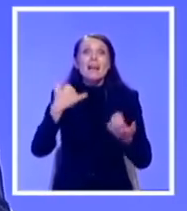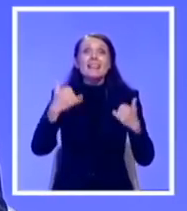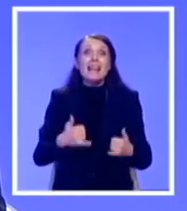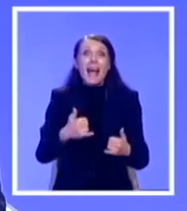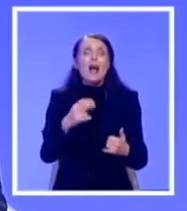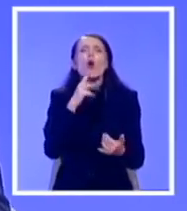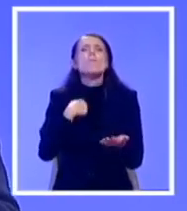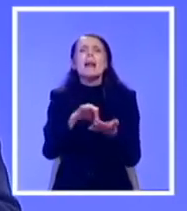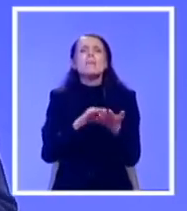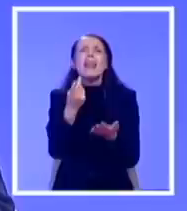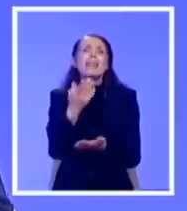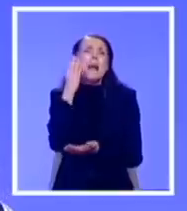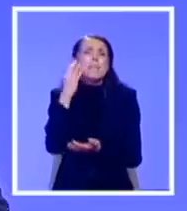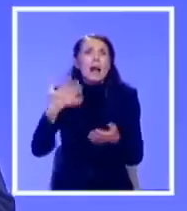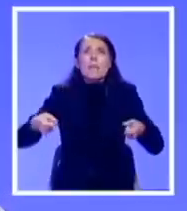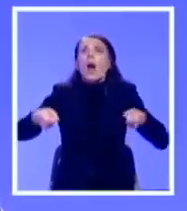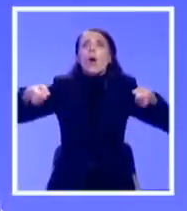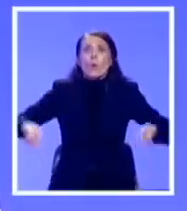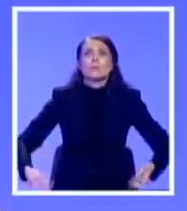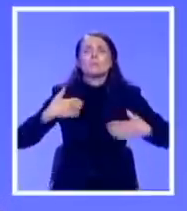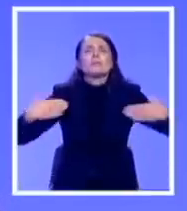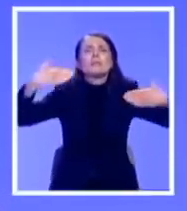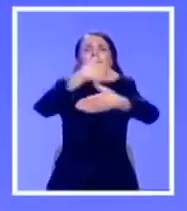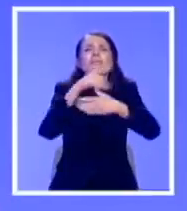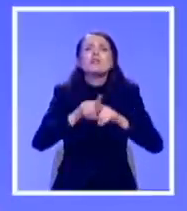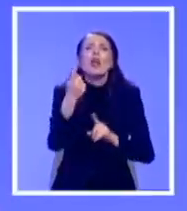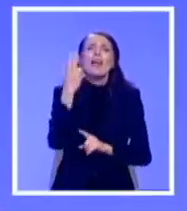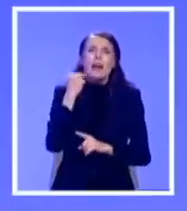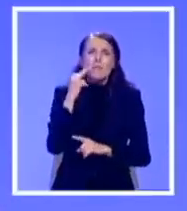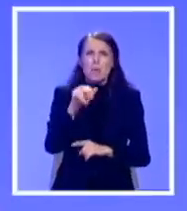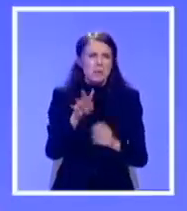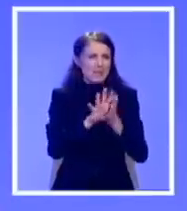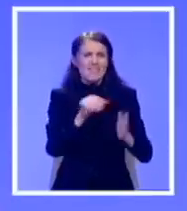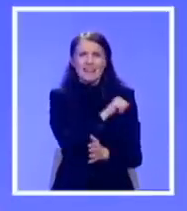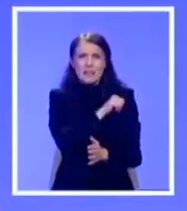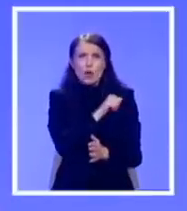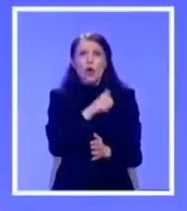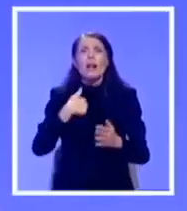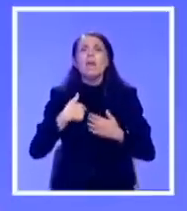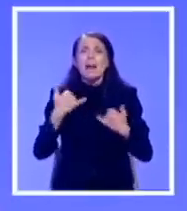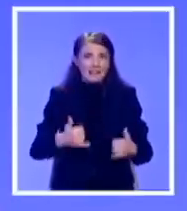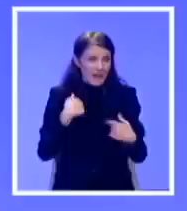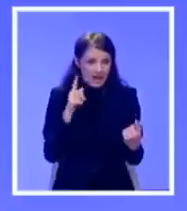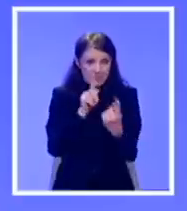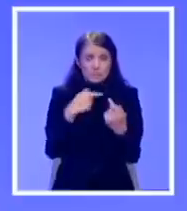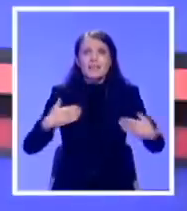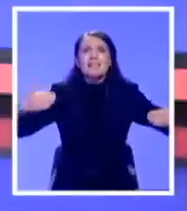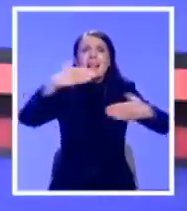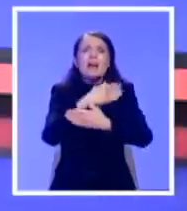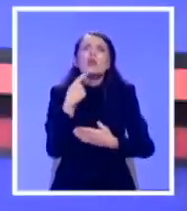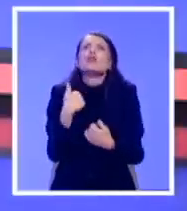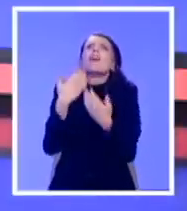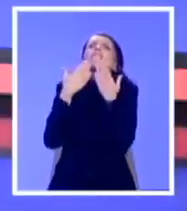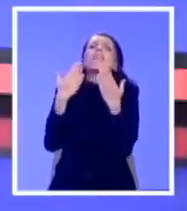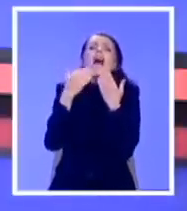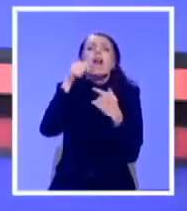zagrli i momak koji mi je prišao pre neki dana od 19 godina da me zagrli i da kaže hvala ti za sve što činiš za nas. Naši birači su ljudi. očekuju od vas?